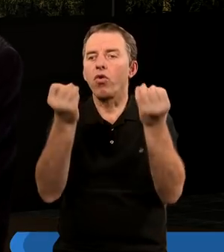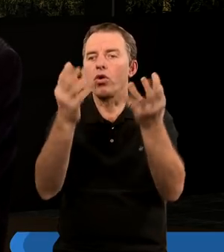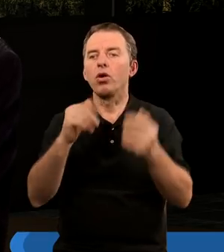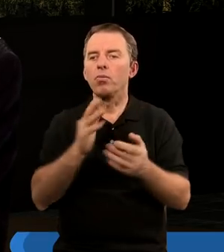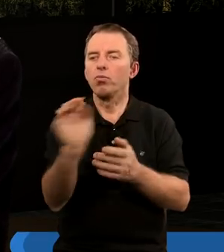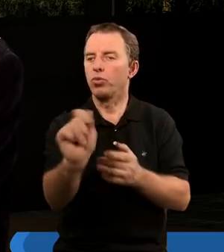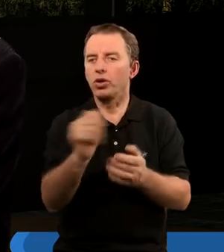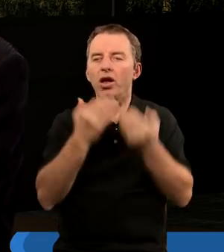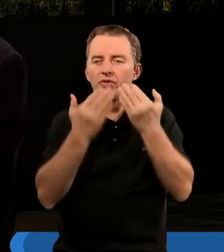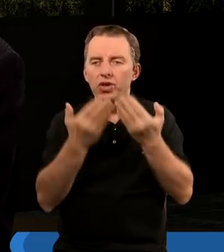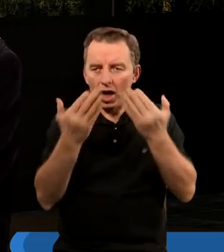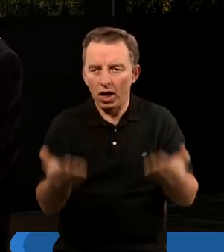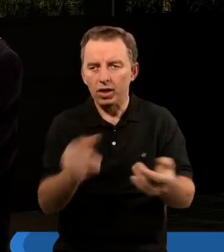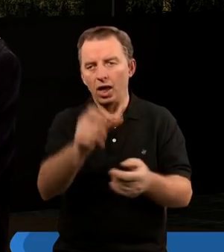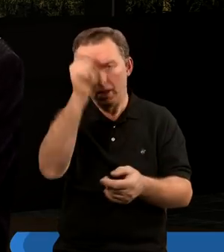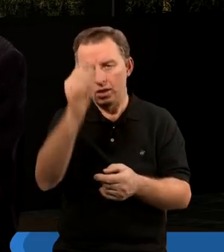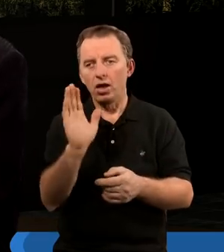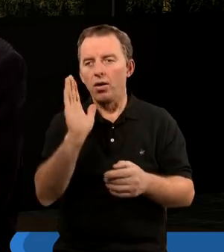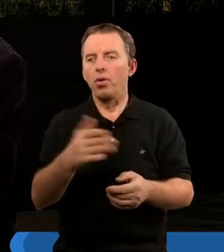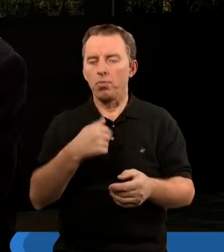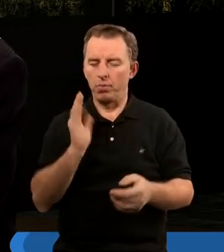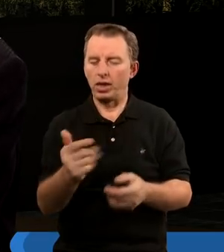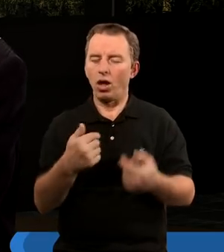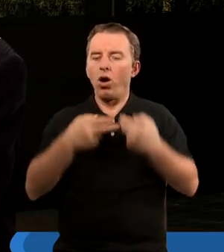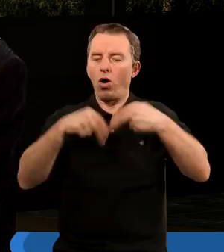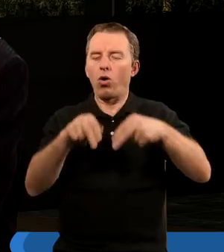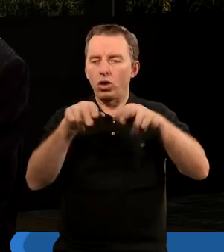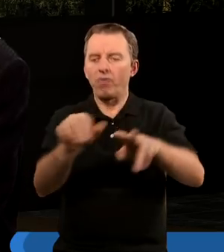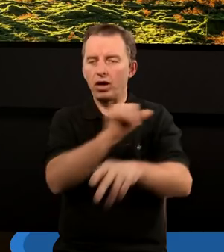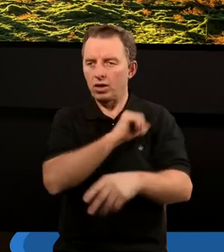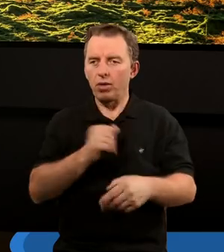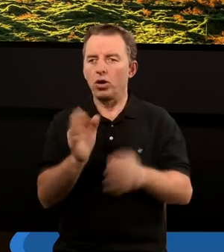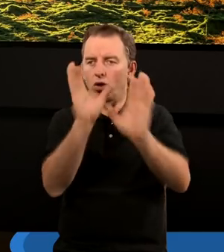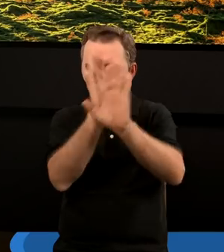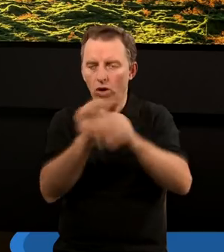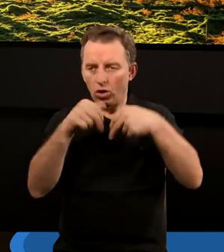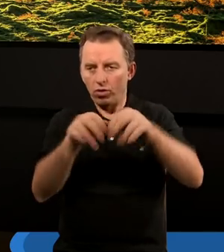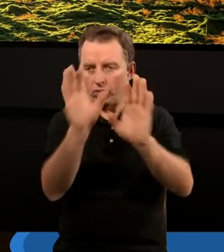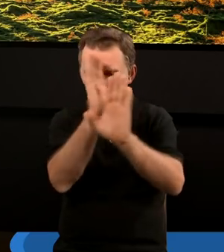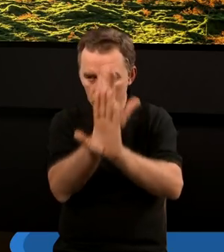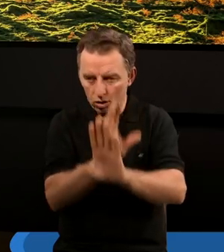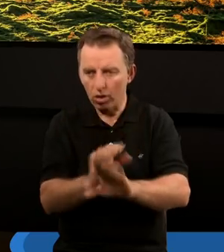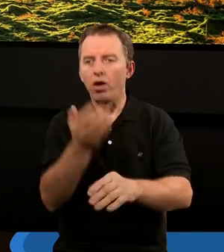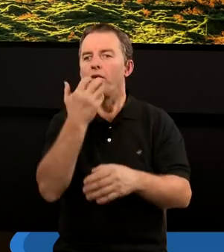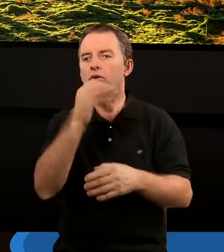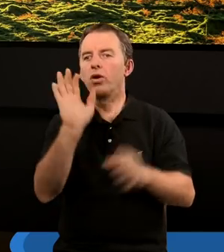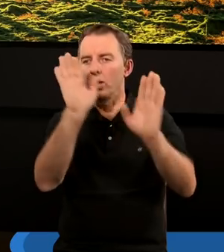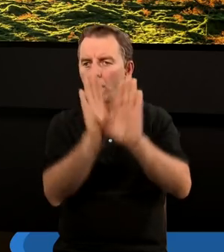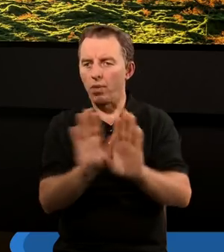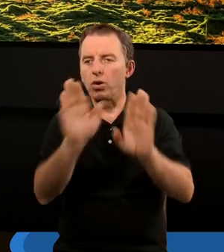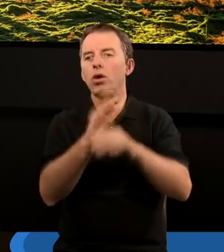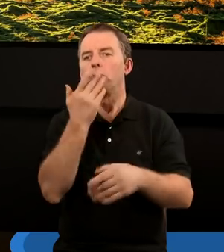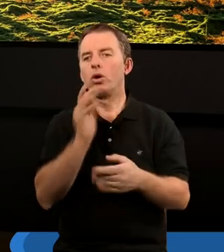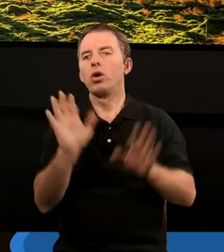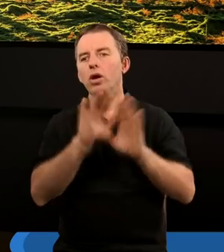taką wdzięczność, że te istoty będą mi oddawały cześć. No tak, ale to oddawanie czci. Wcześniej czytaliśmy, że nabożeństwo,